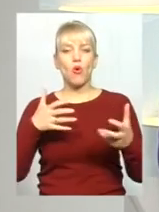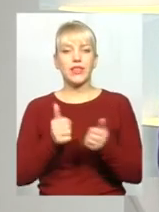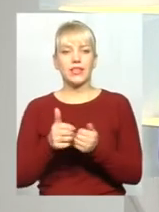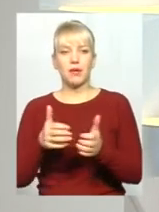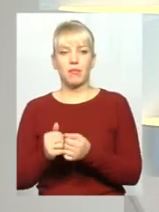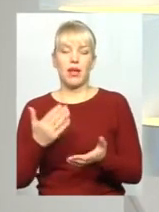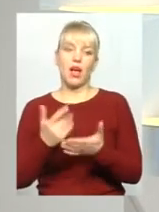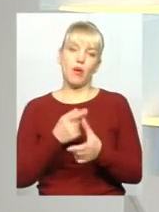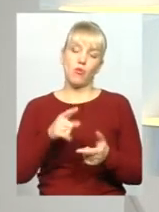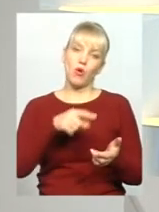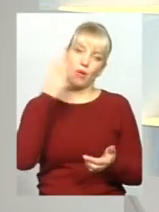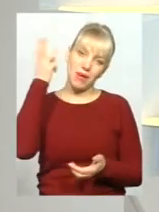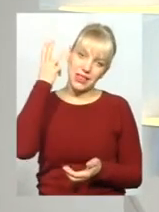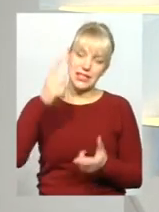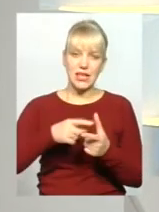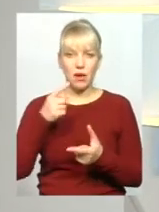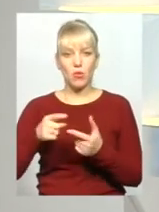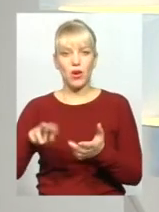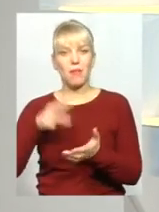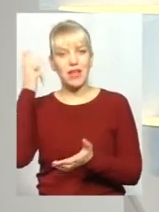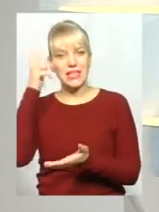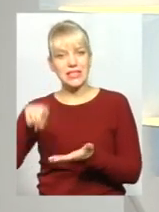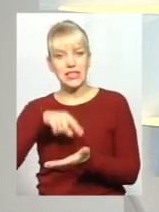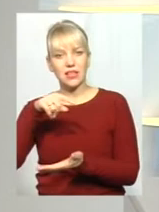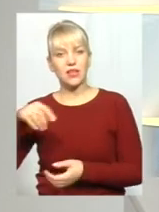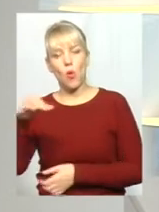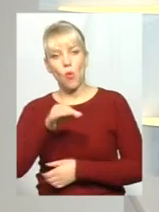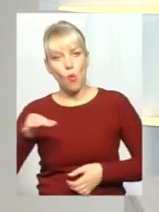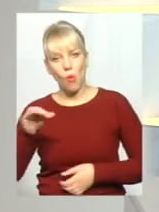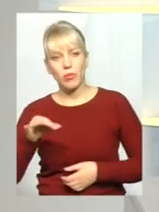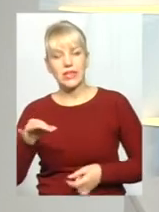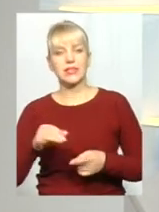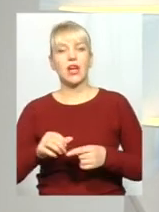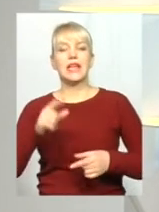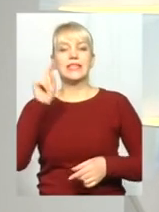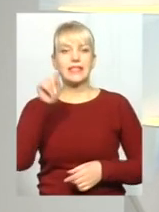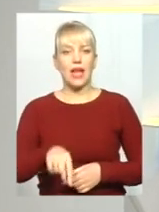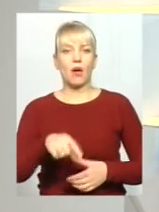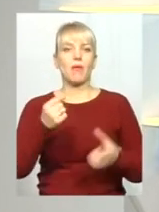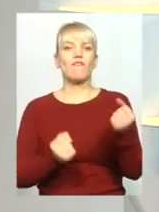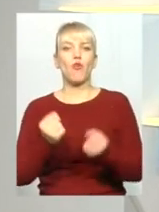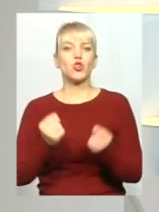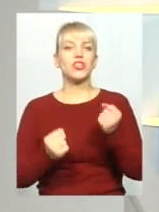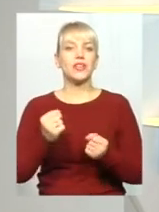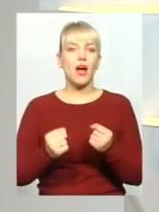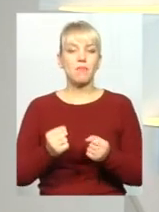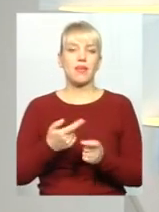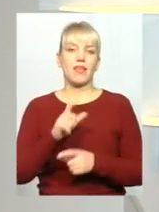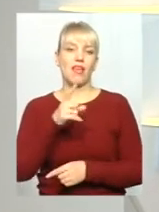або в місті Хмельницькому, або в Хмельницькому, в Хмельницькій області, перепрошую, саме водіями на євро-номерах? Наскільки,